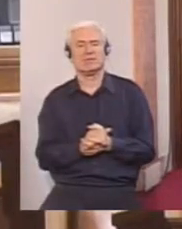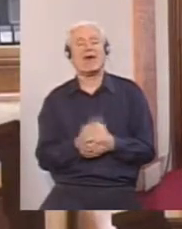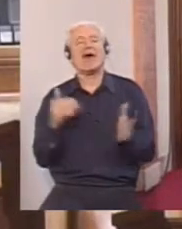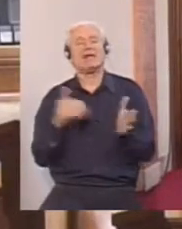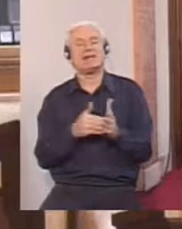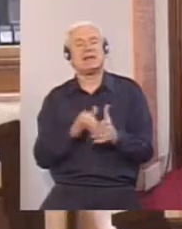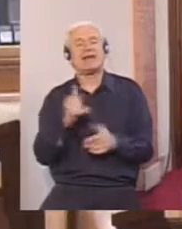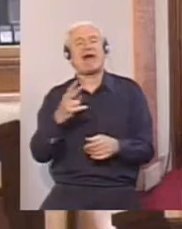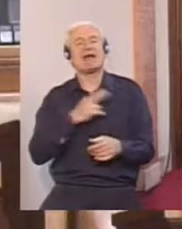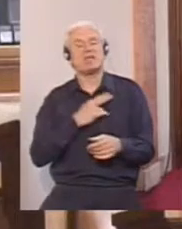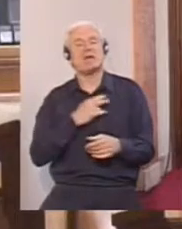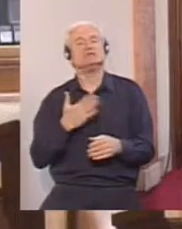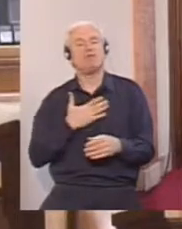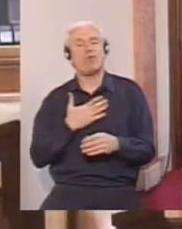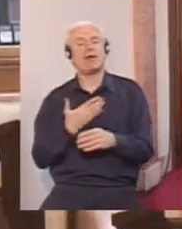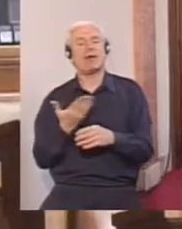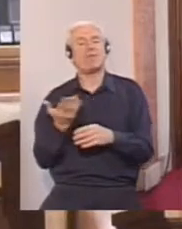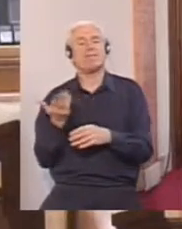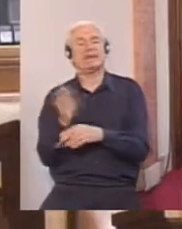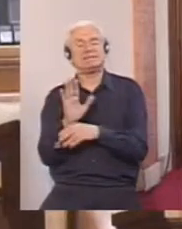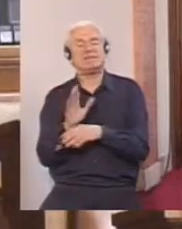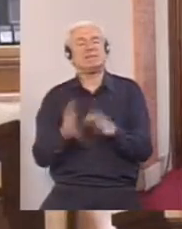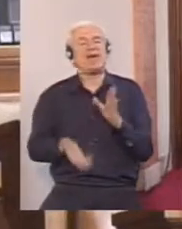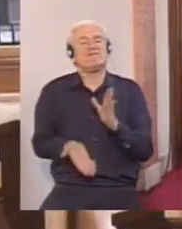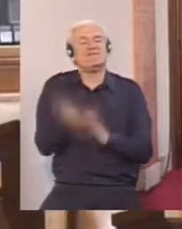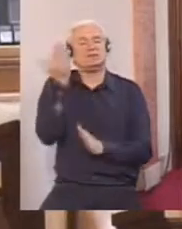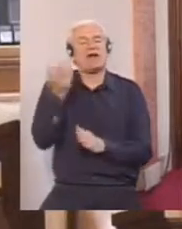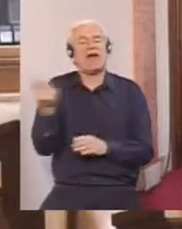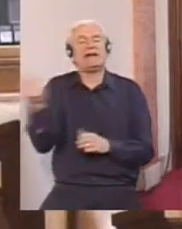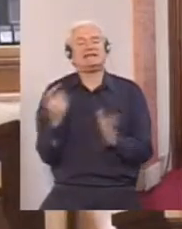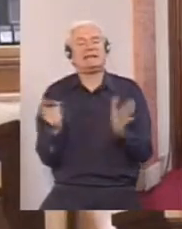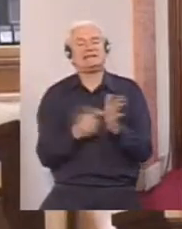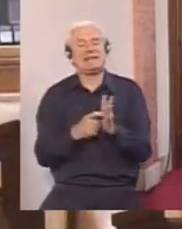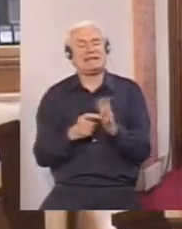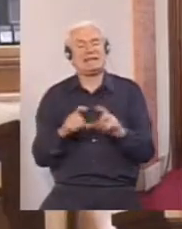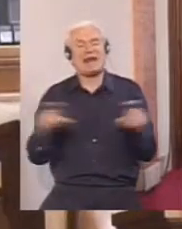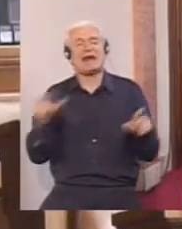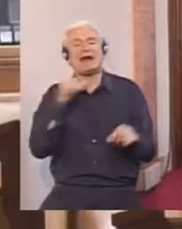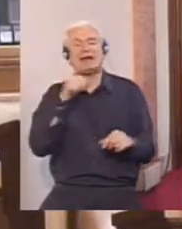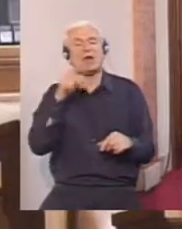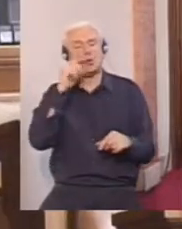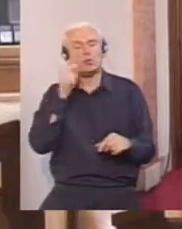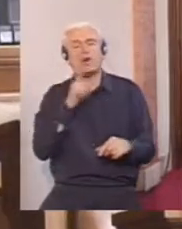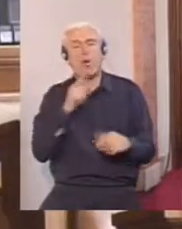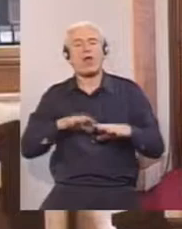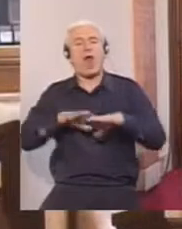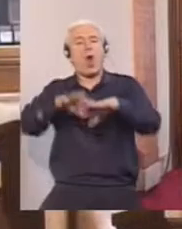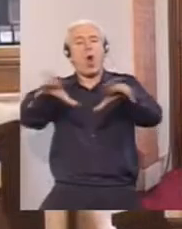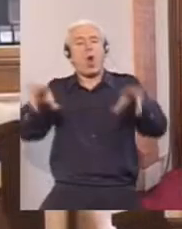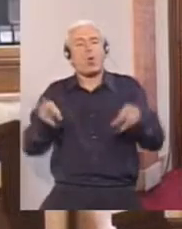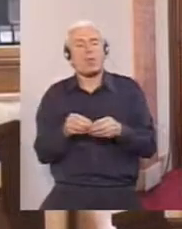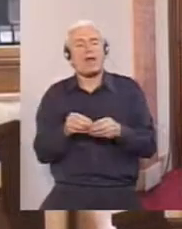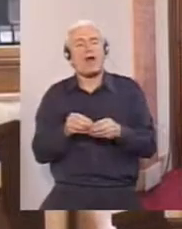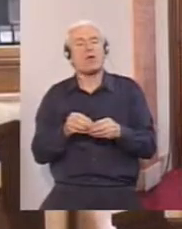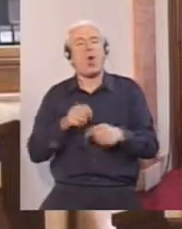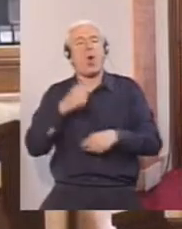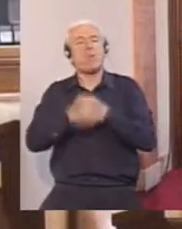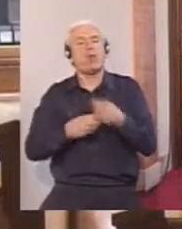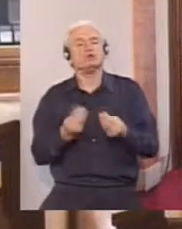Treba da imaju svoje predstavnice više, i ljudi iz sindikata, i ljudi koji ukupljaju poslodavce.